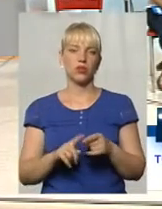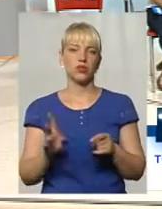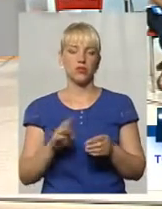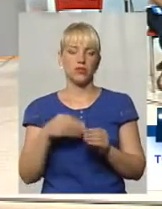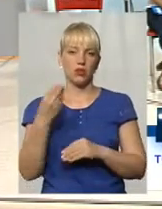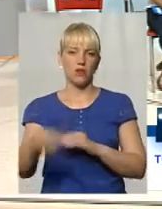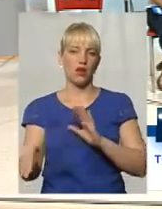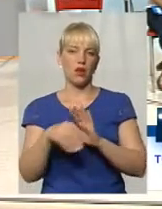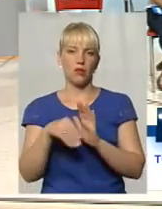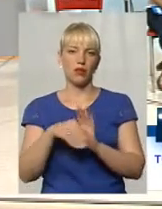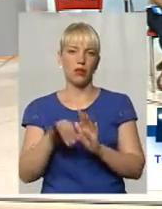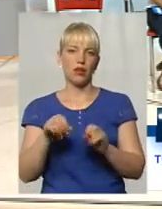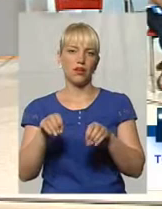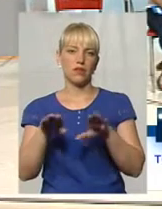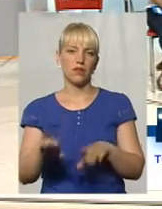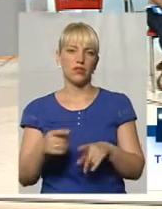це так і так.